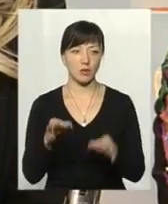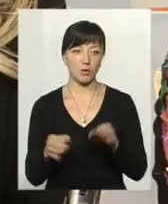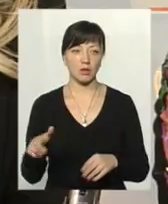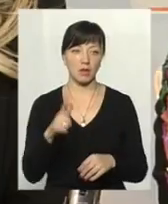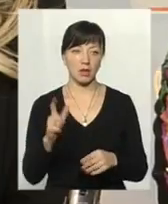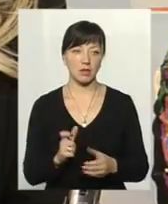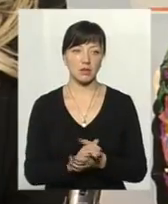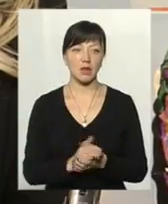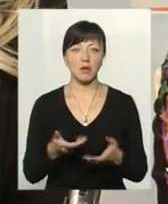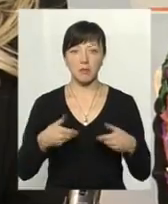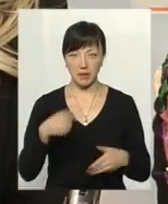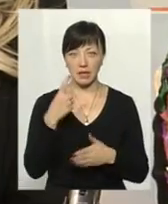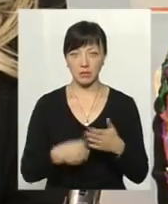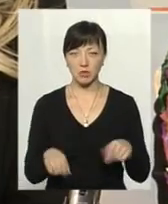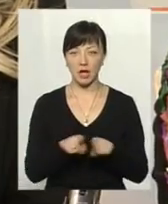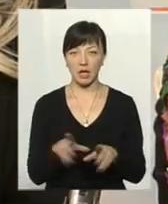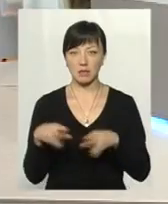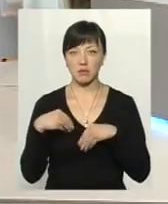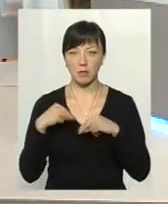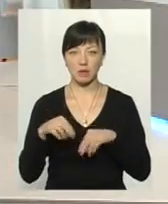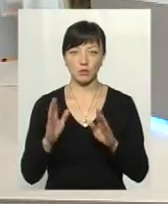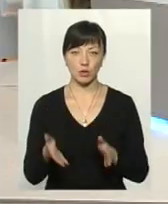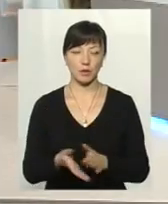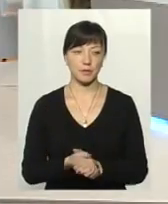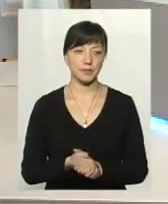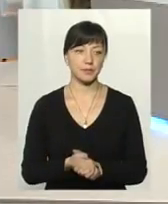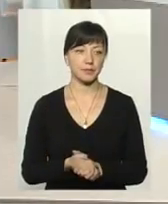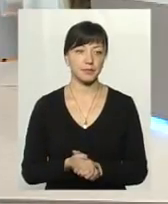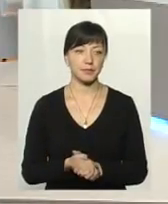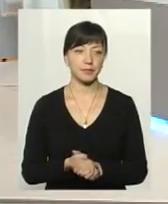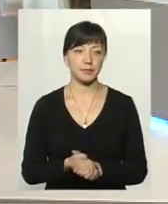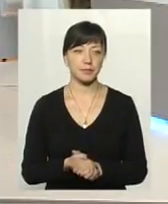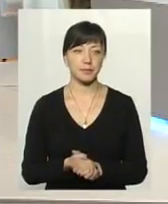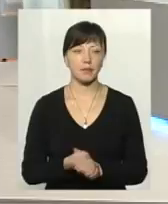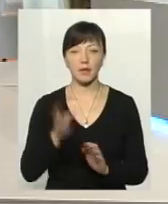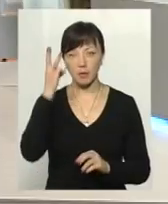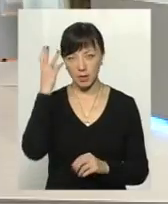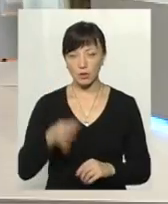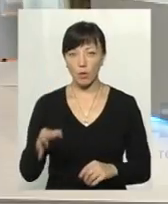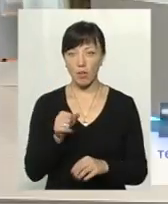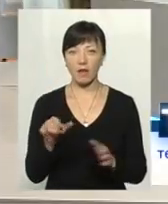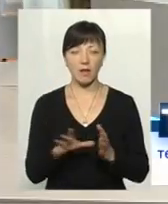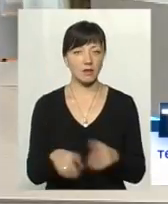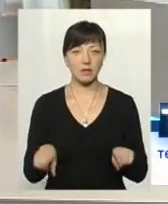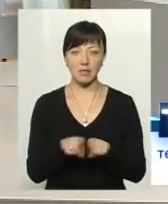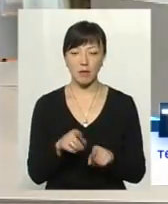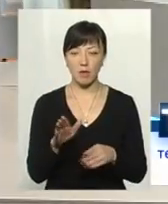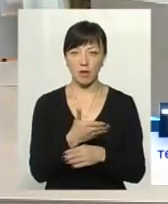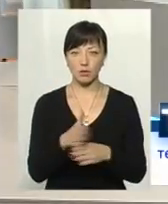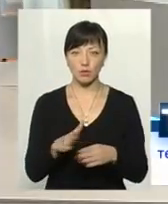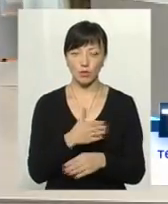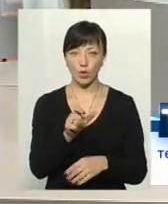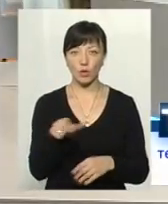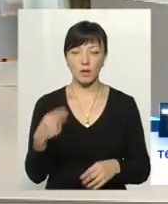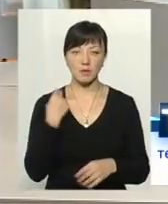Ми сподіваємося, що така співпраця буде. Хмельницька Буленарга так само реструктуризує споживачам заборгованість.